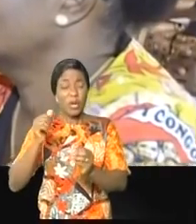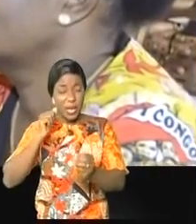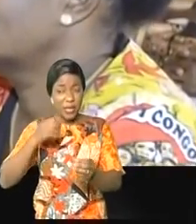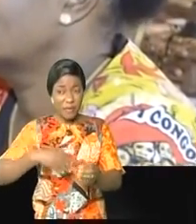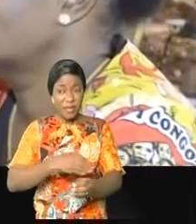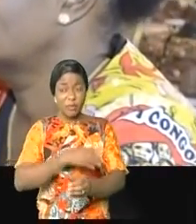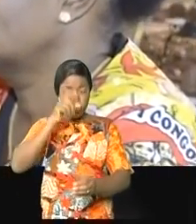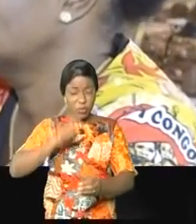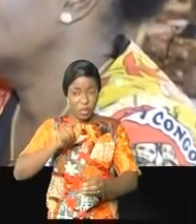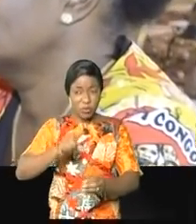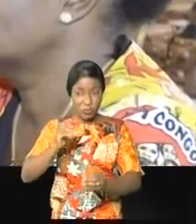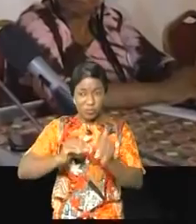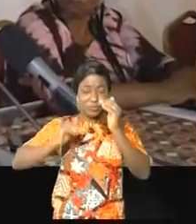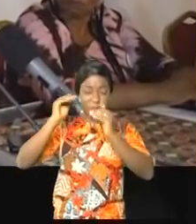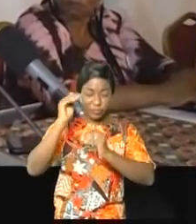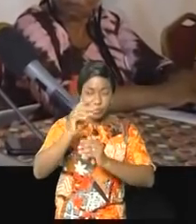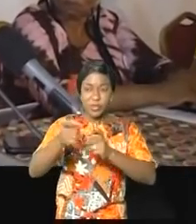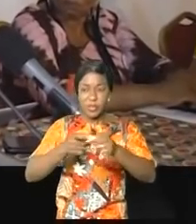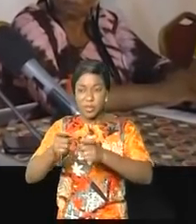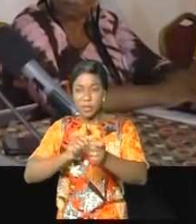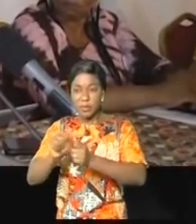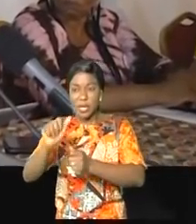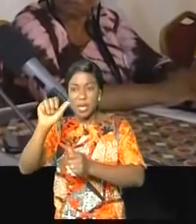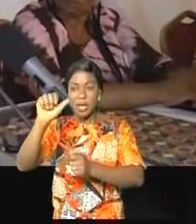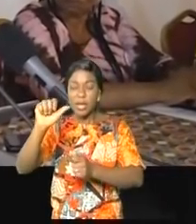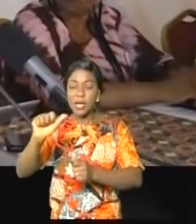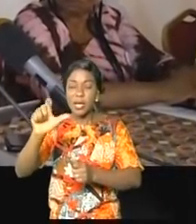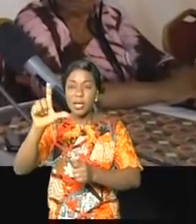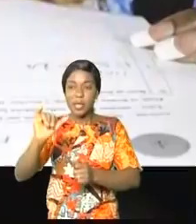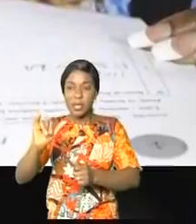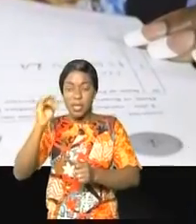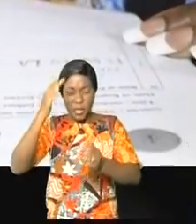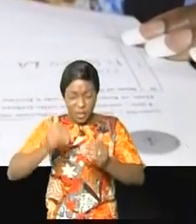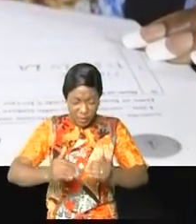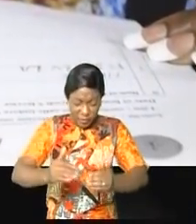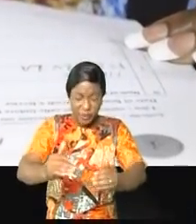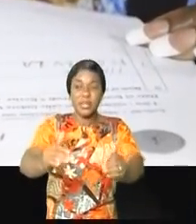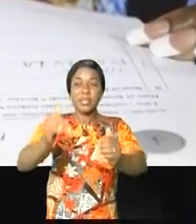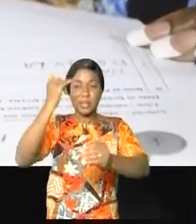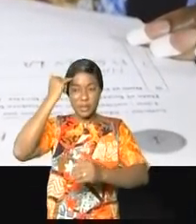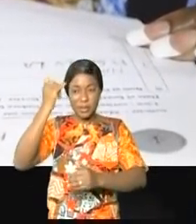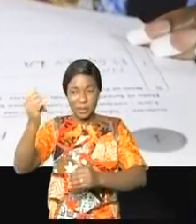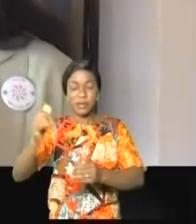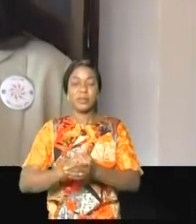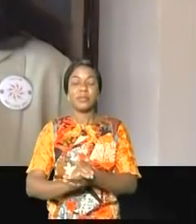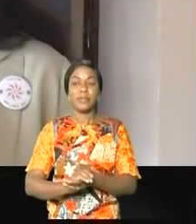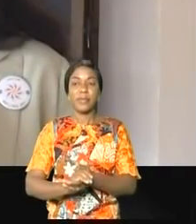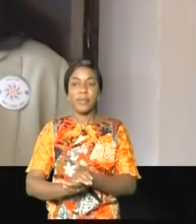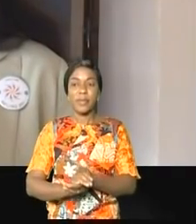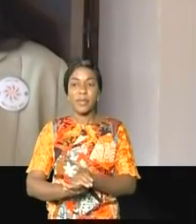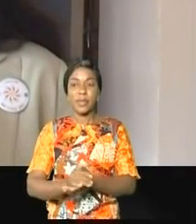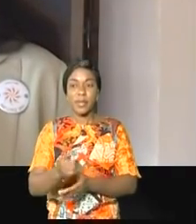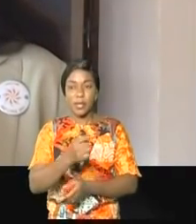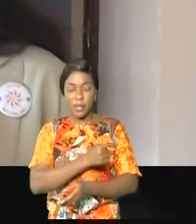RDC, chapeautée par Annie Bambé, sont déterminées à faire avancer les choses, surtout au niveau du cadre normatif. La coalition